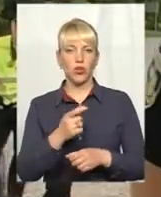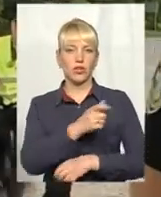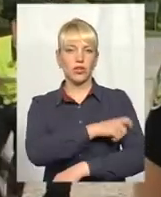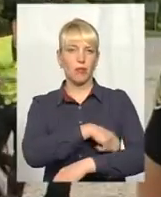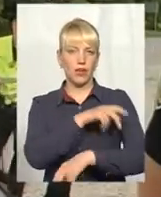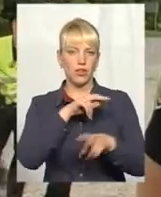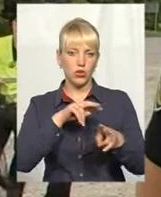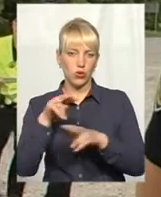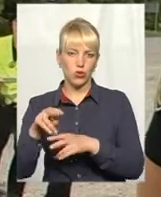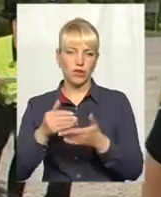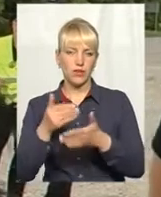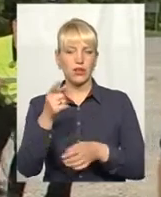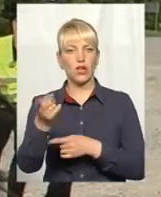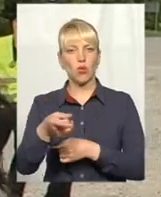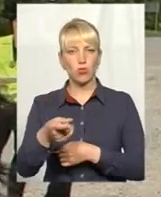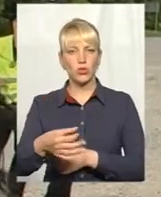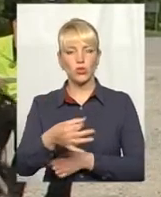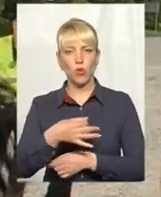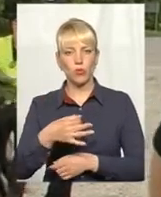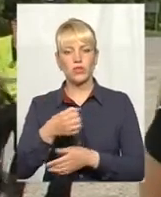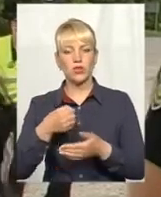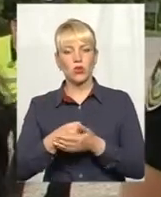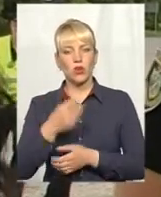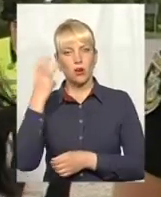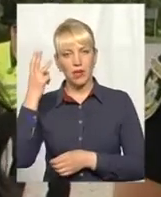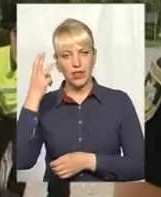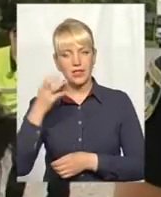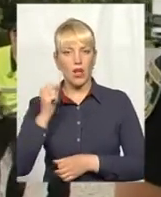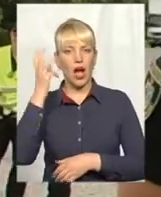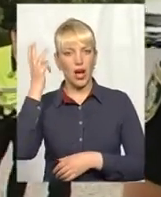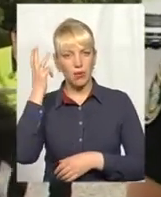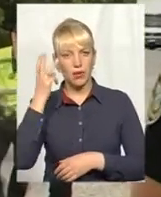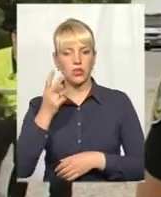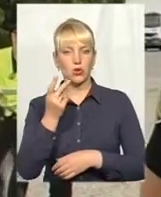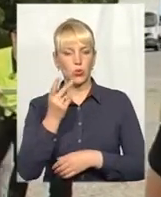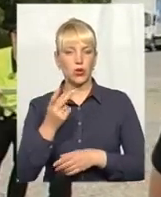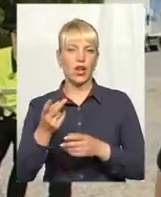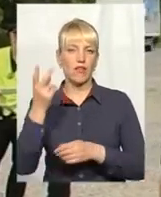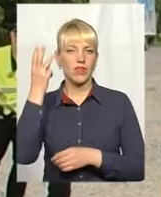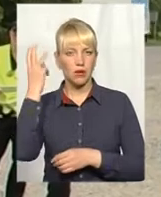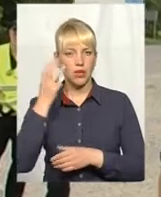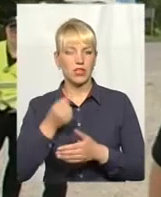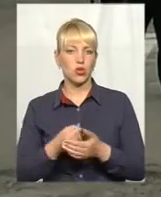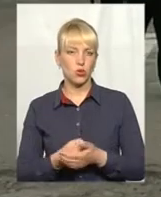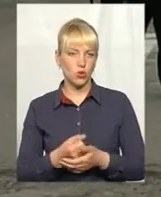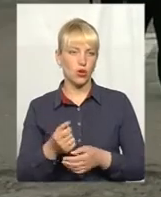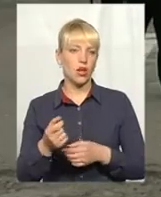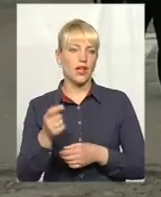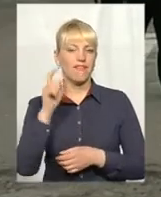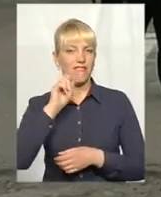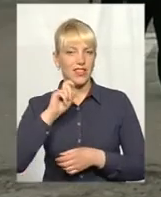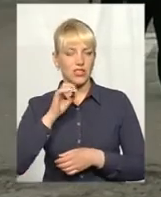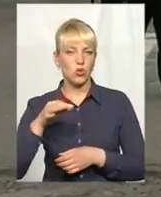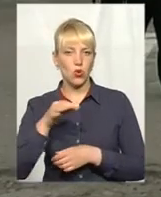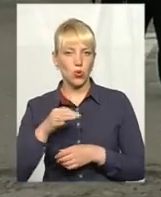Тернопільської області меж до міста Хмельницького, а інший від міста Хмельницького до меж з Вінницької області. За